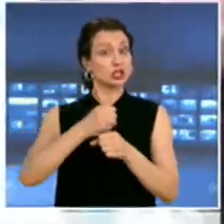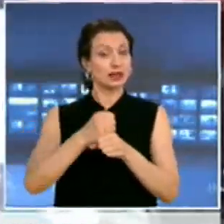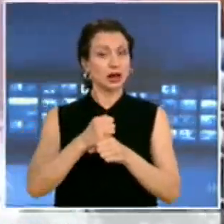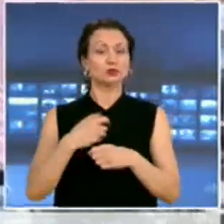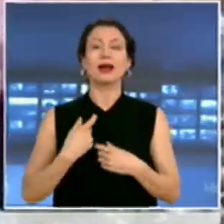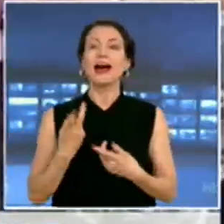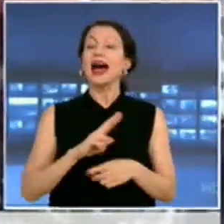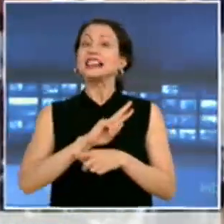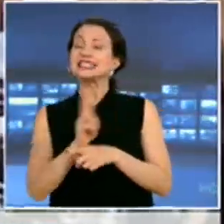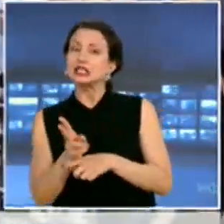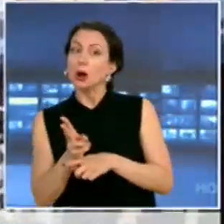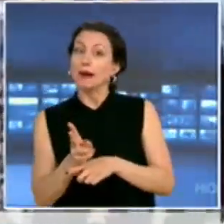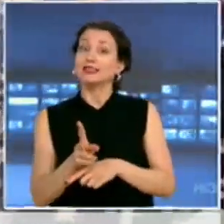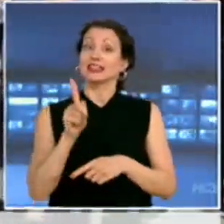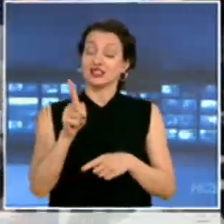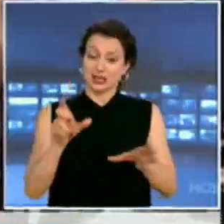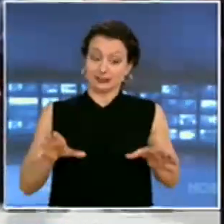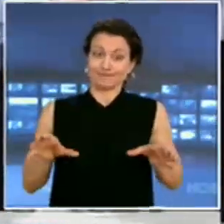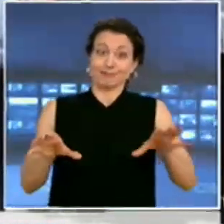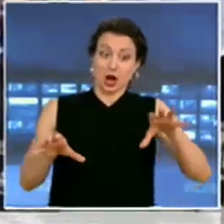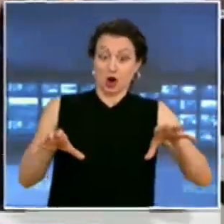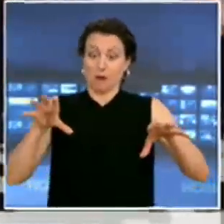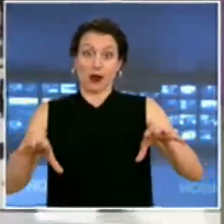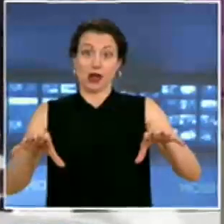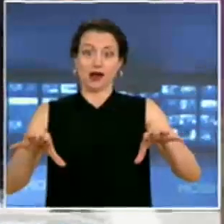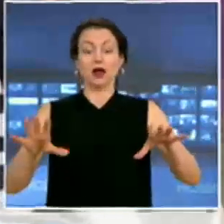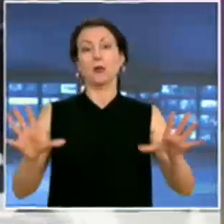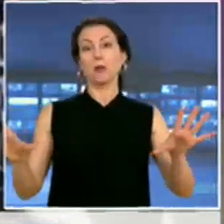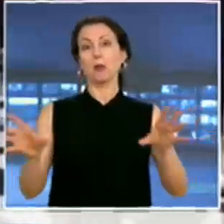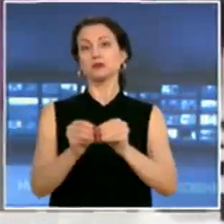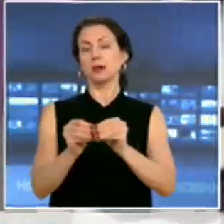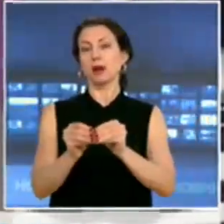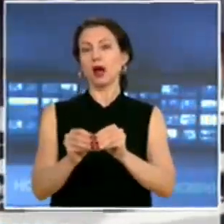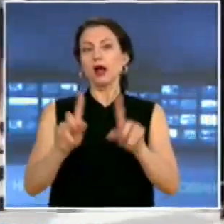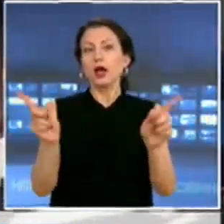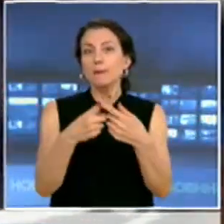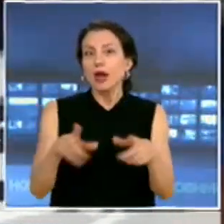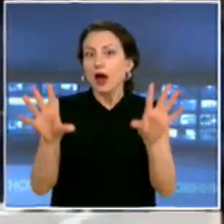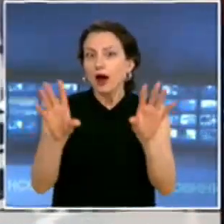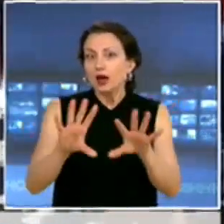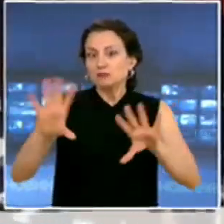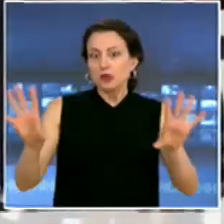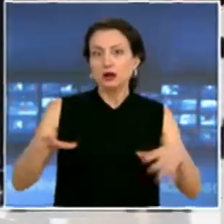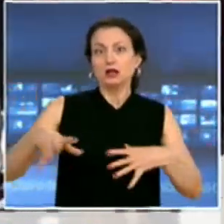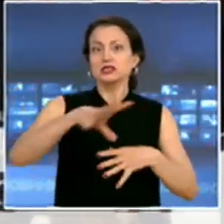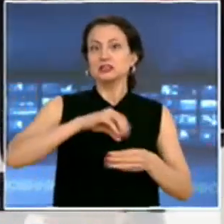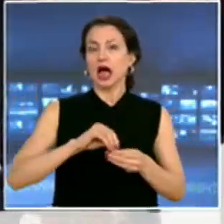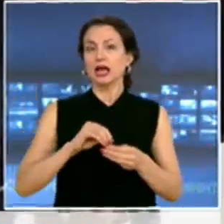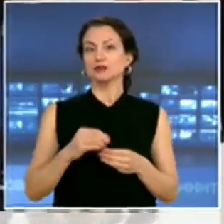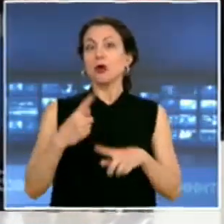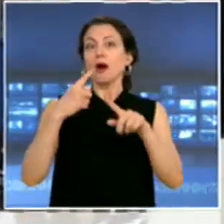представителите на ДПС и плажуващите се събраха и дори пяха заедно химна на Република България.